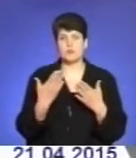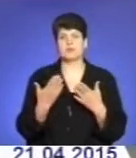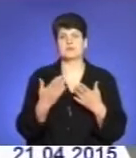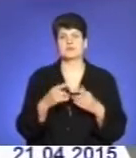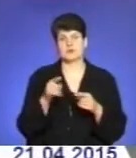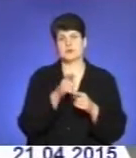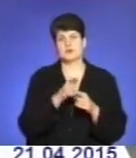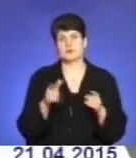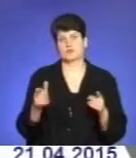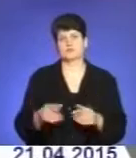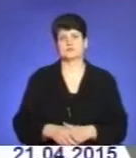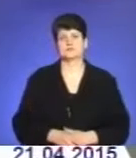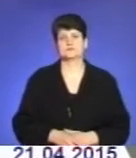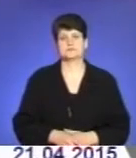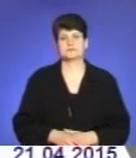той самий строк.